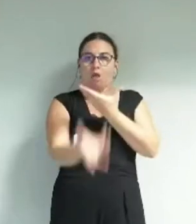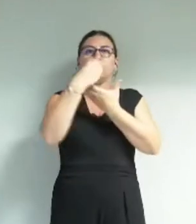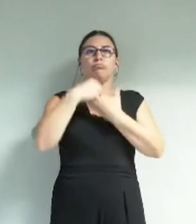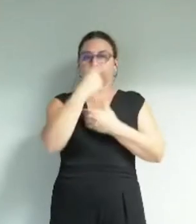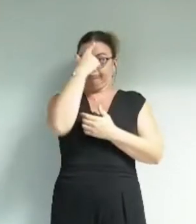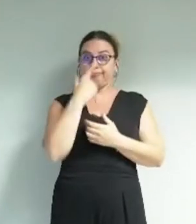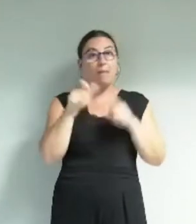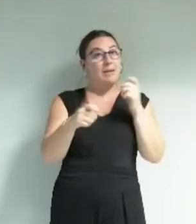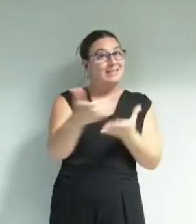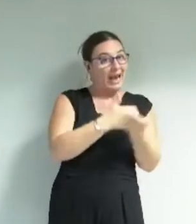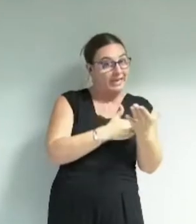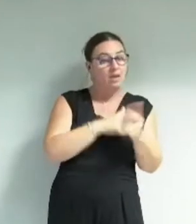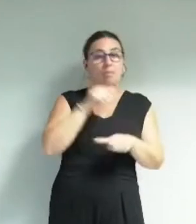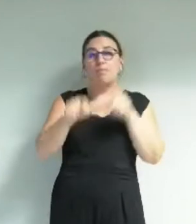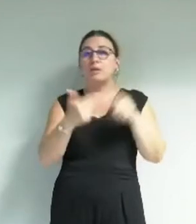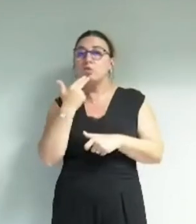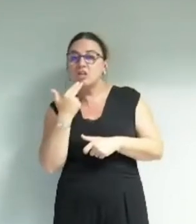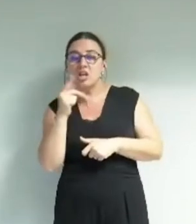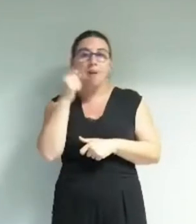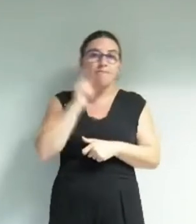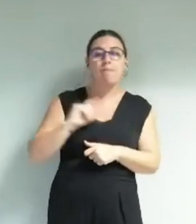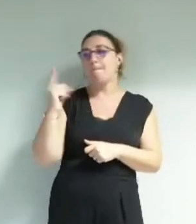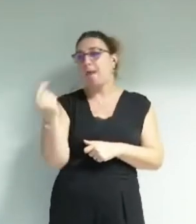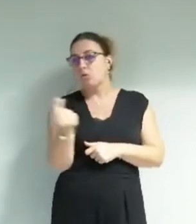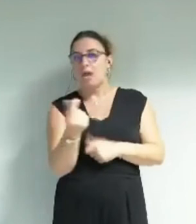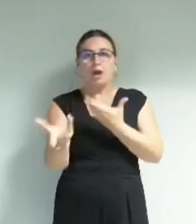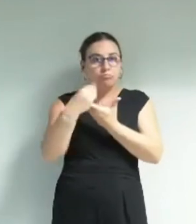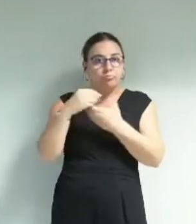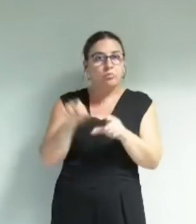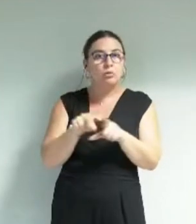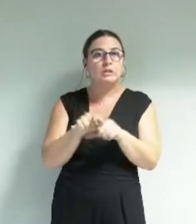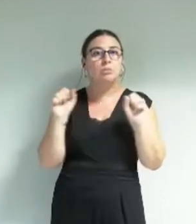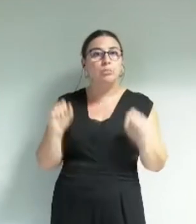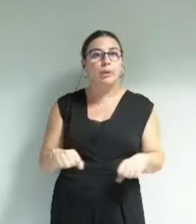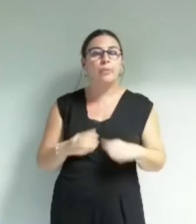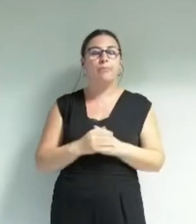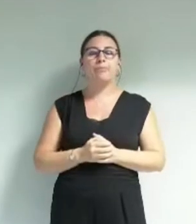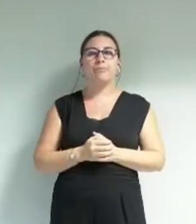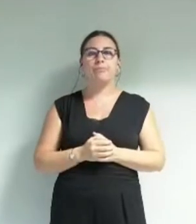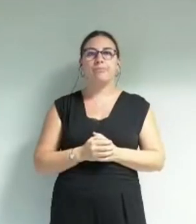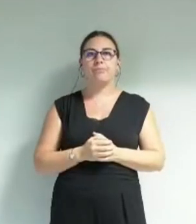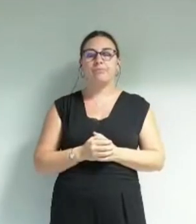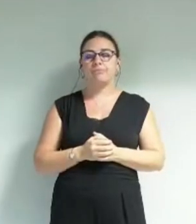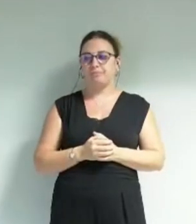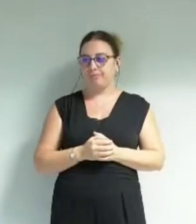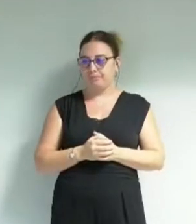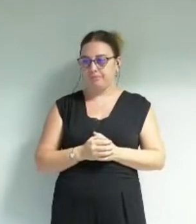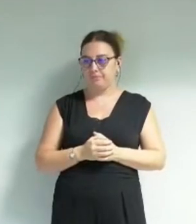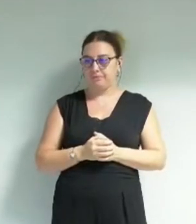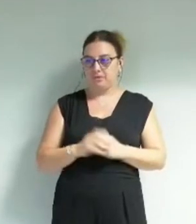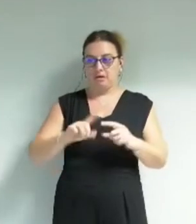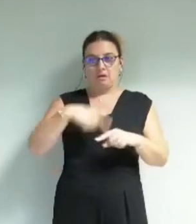salariés des usagères et des partenaires de cette coopérative l'ouverture